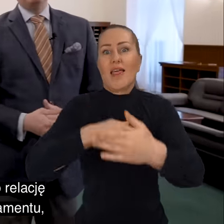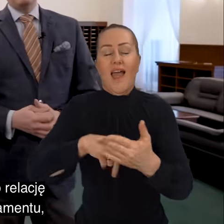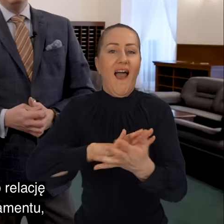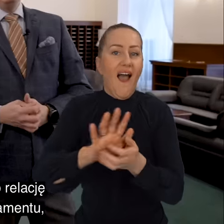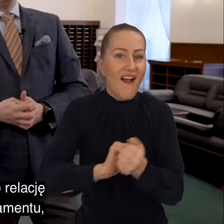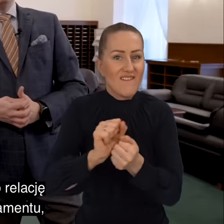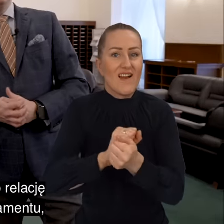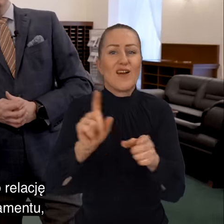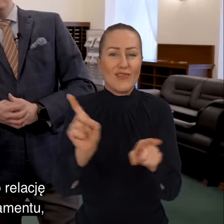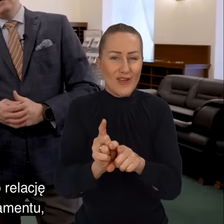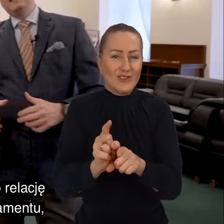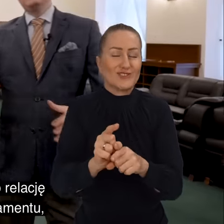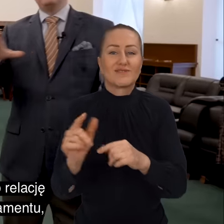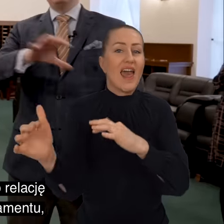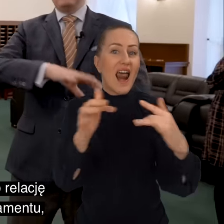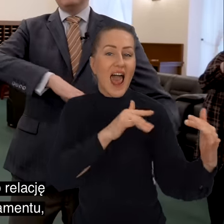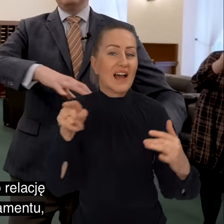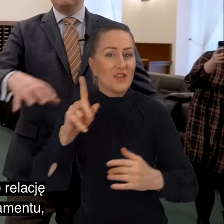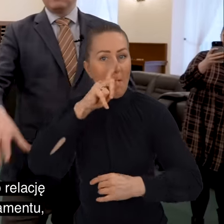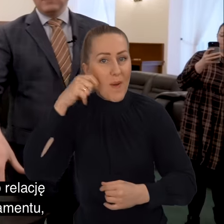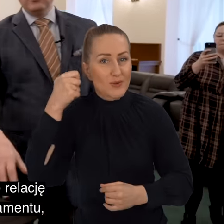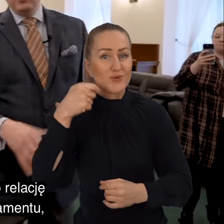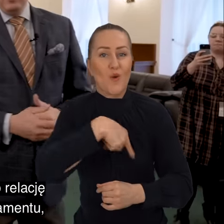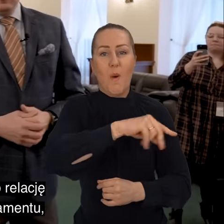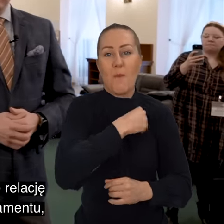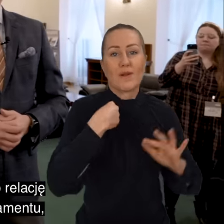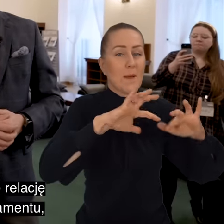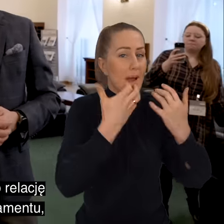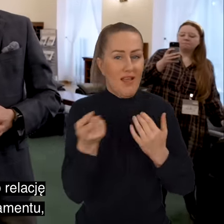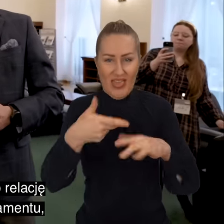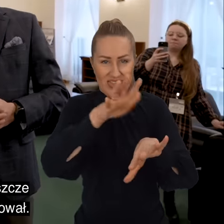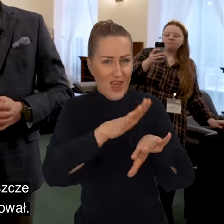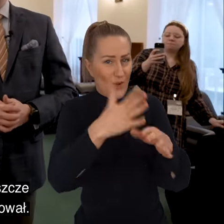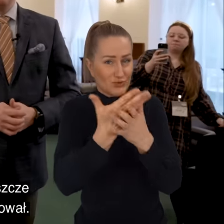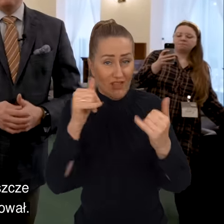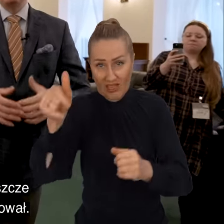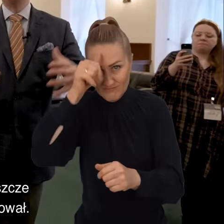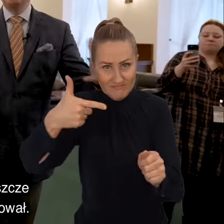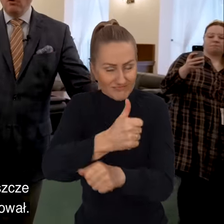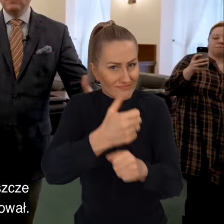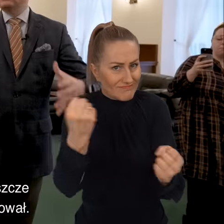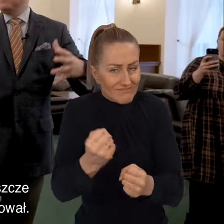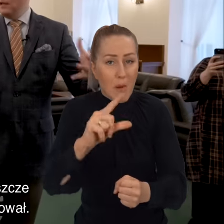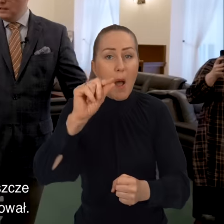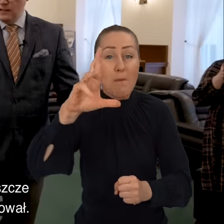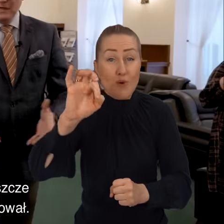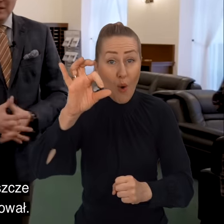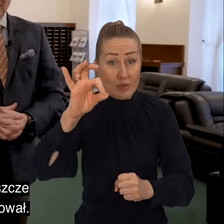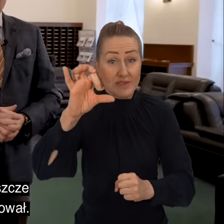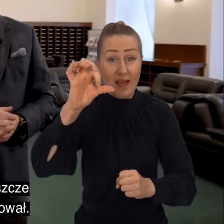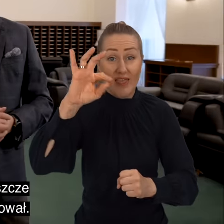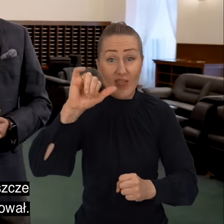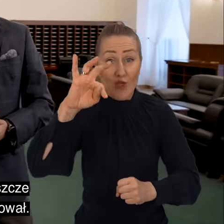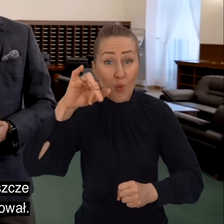awantura znana, jeżeli chodzi o relację Piłsudskiego do polskiego parlamentu, które nazywał prostytutą i jeszcze wiele innych